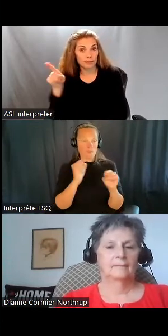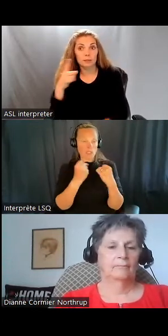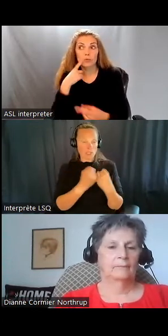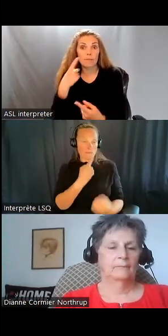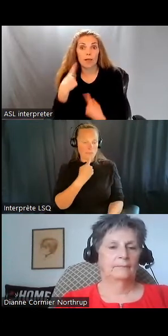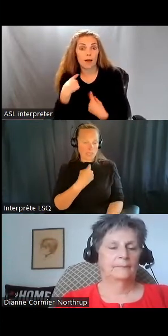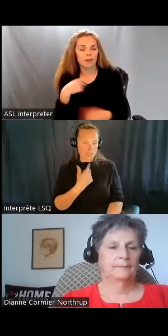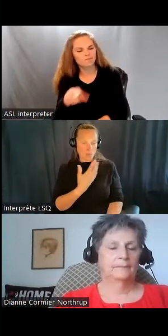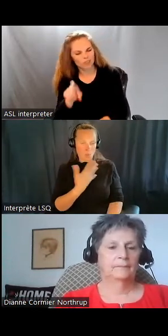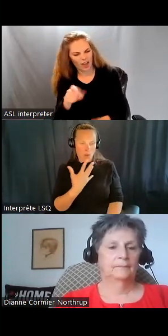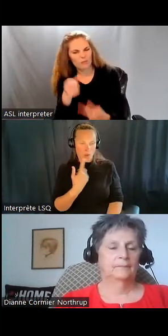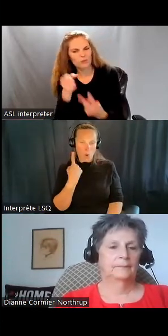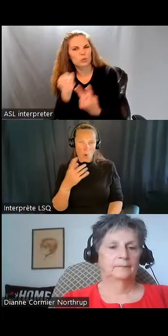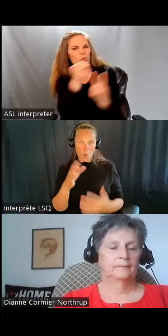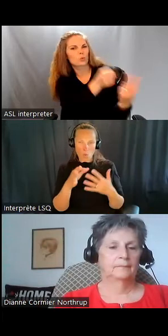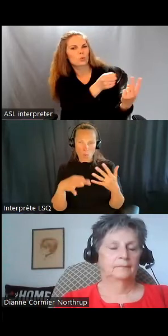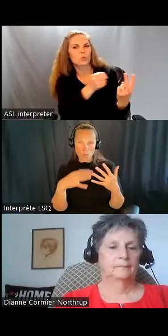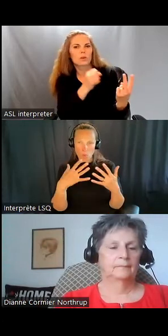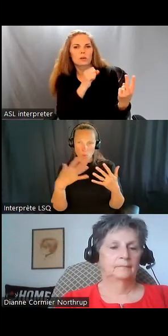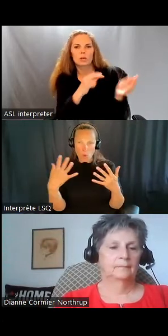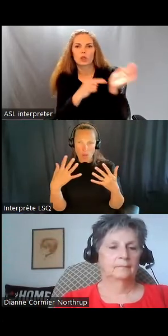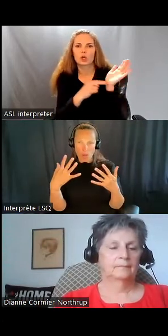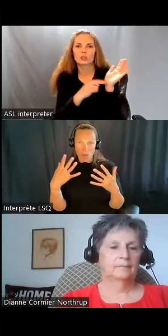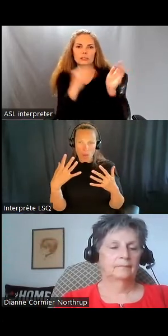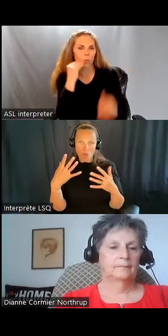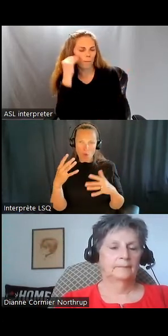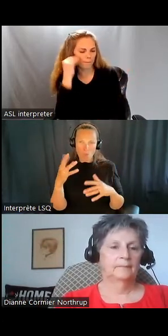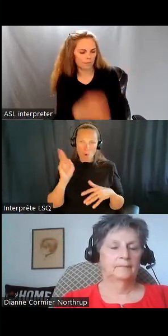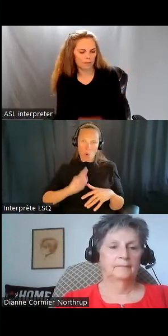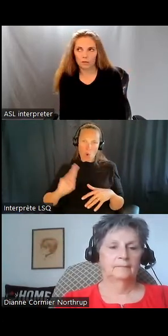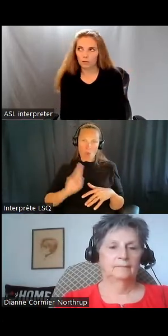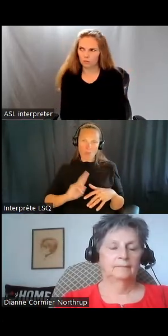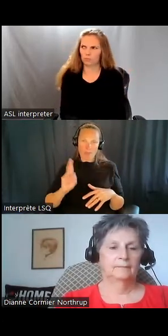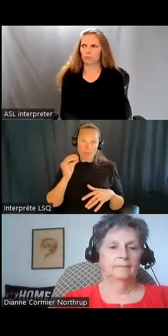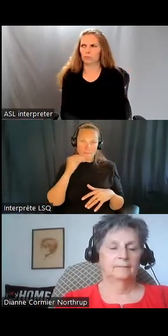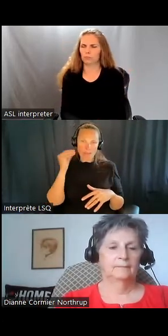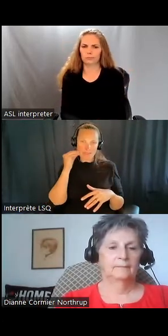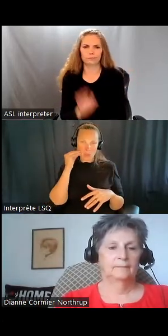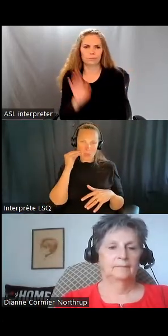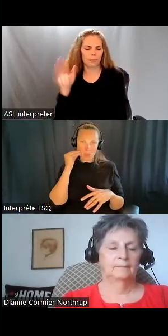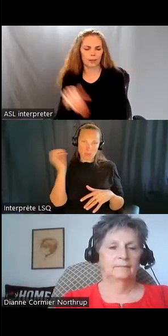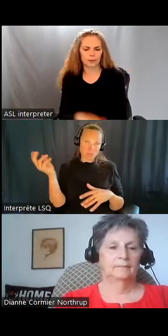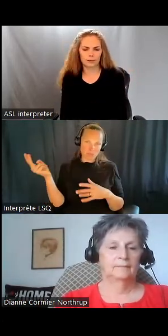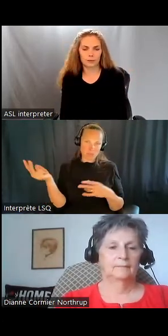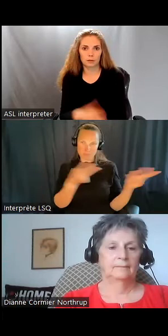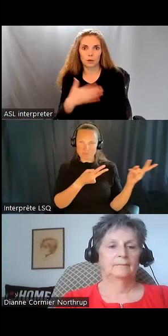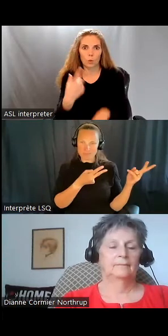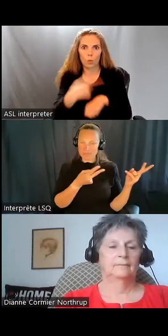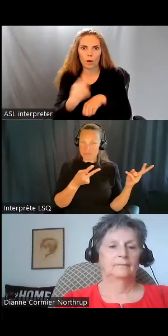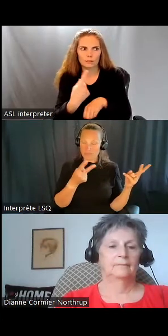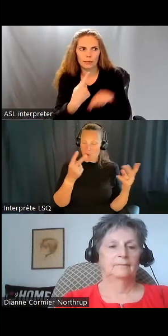que la seule option c'était d'une maison d'une retraite. Un jour, j'ai reçu un coup de téléphone disant que le lit de Robert était prêt.